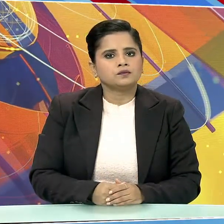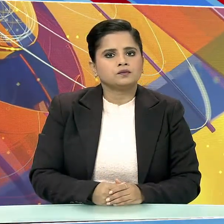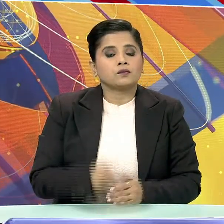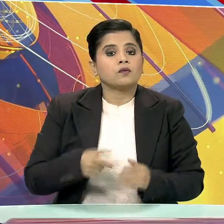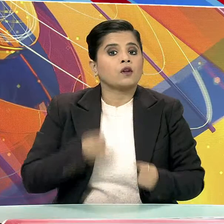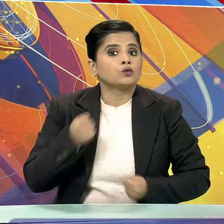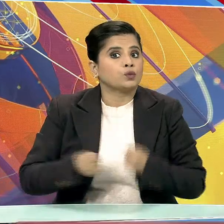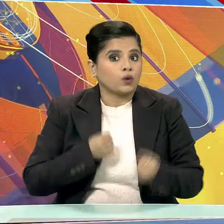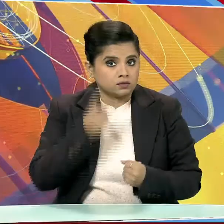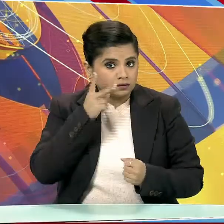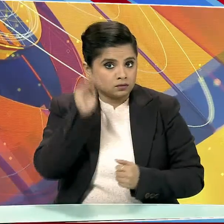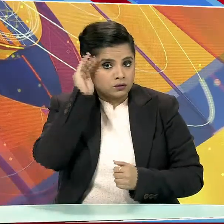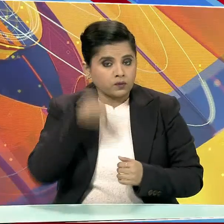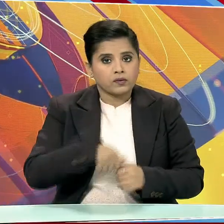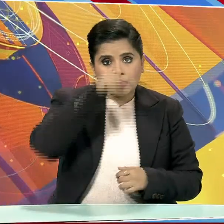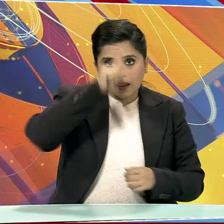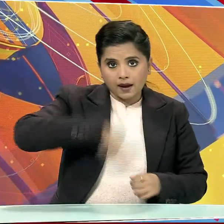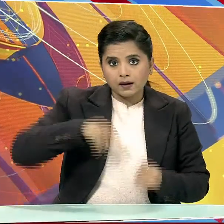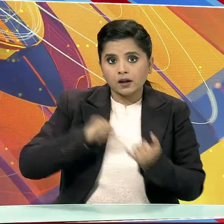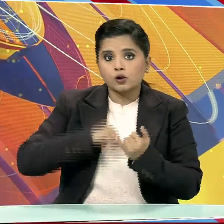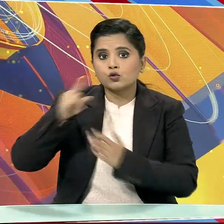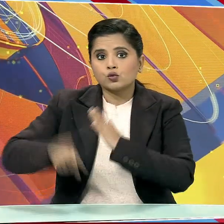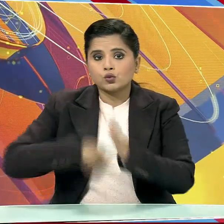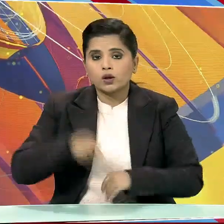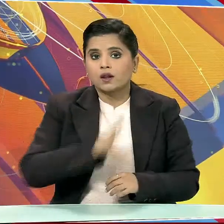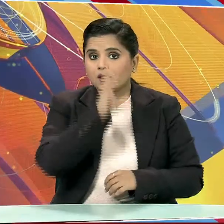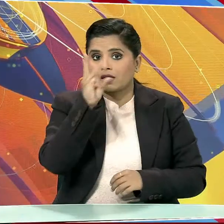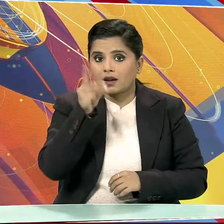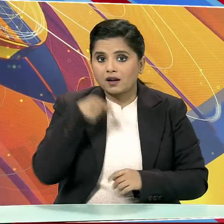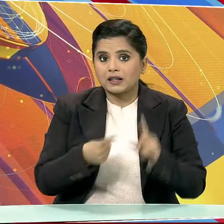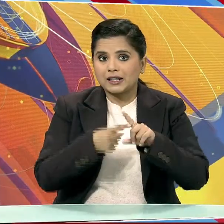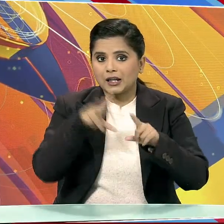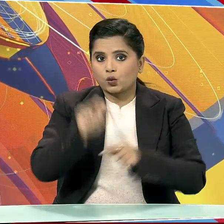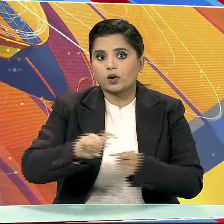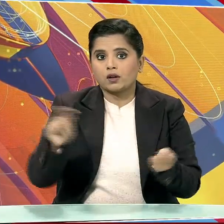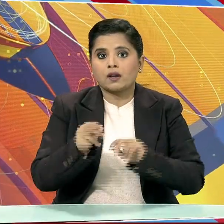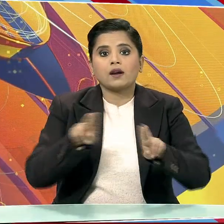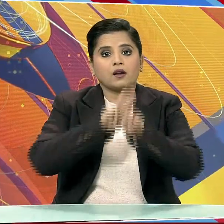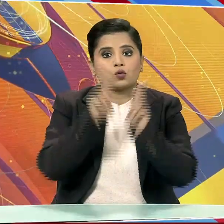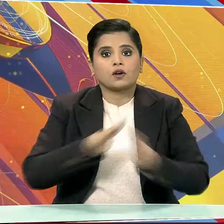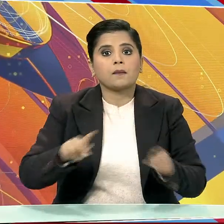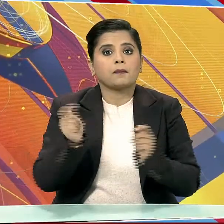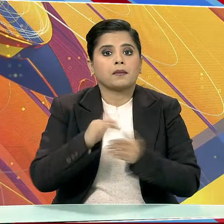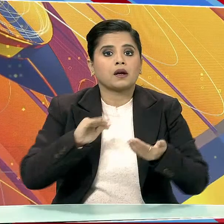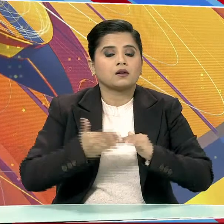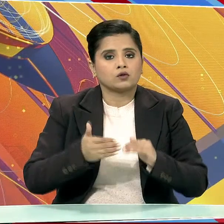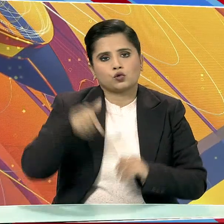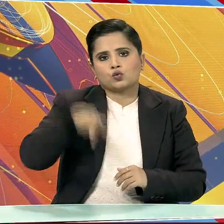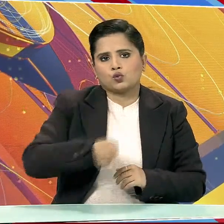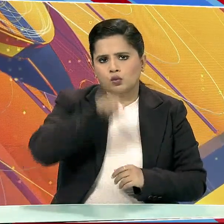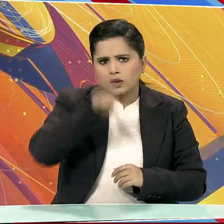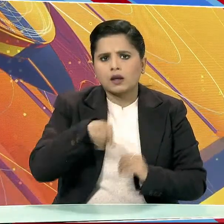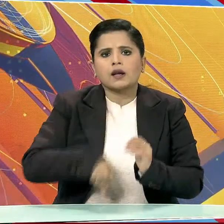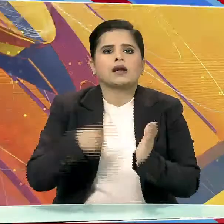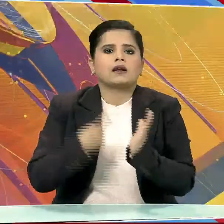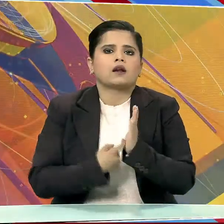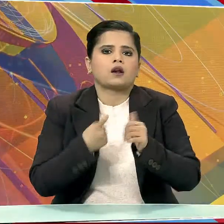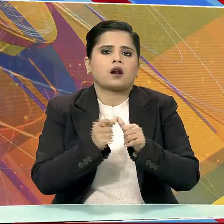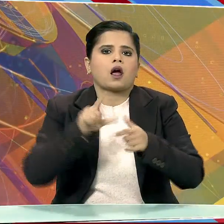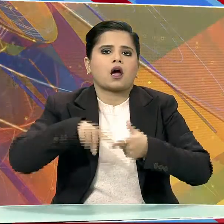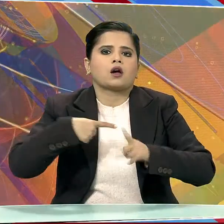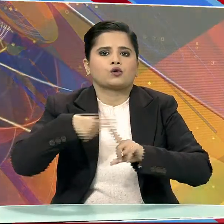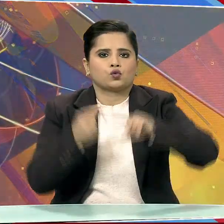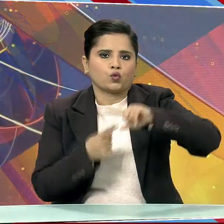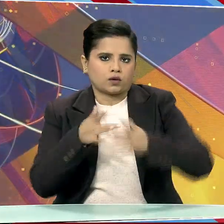केल की कबरों में भारत और शेलंका के बीच तीसरा टी-ट्वन्टी अंतरास्टिय मैच आज शाम राजकूर्ट में खेला जाएगा